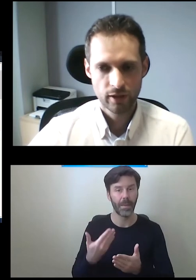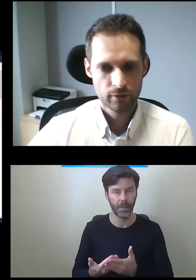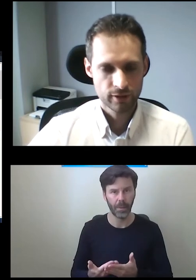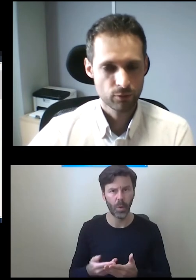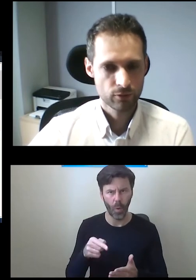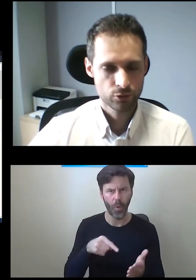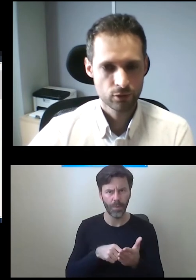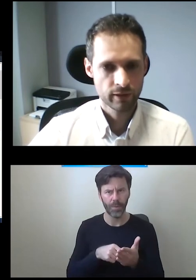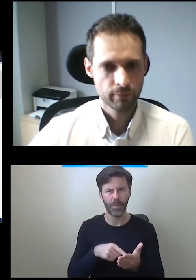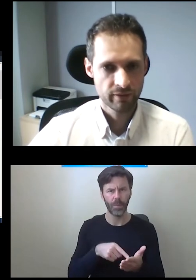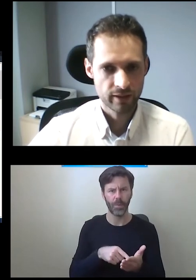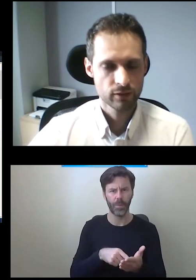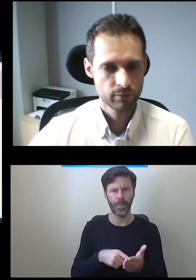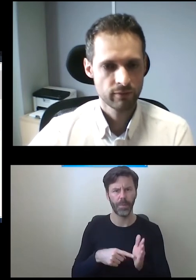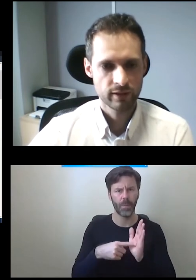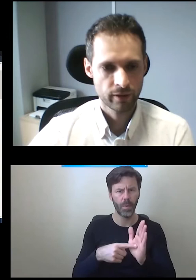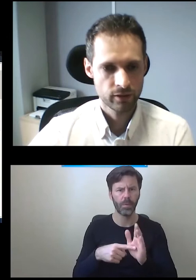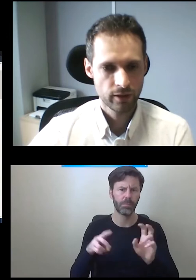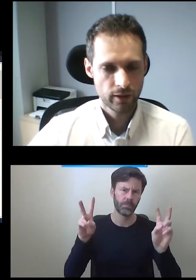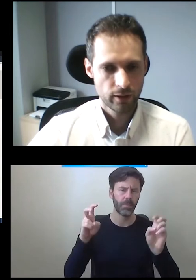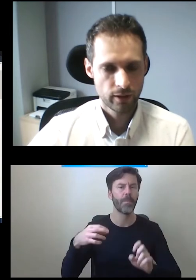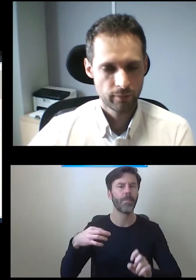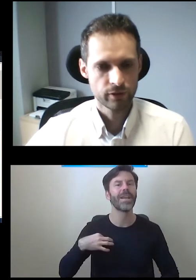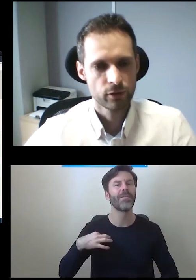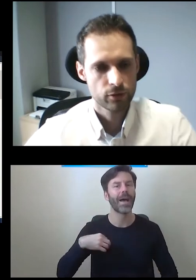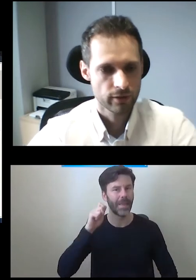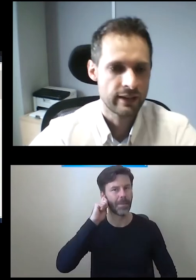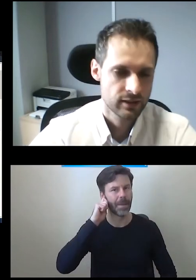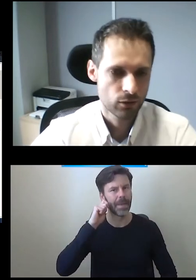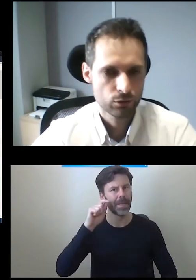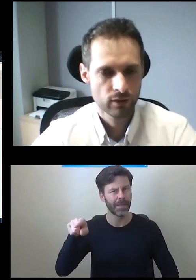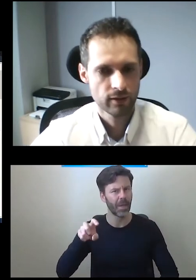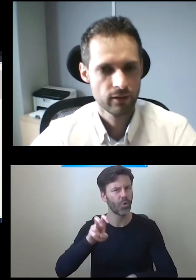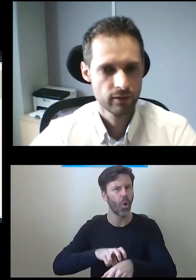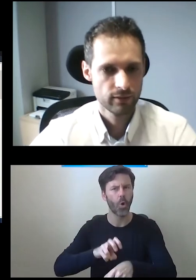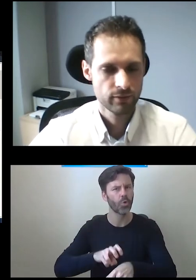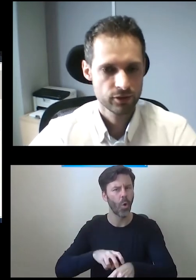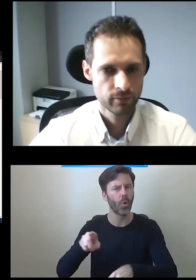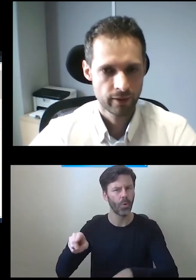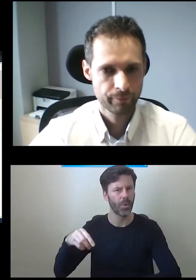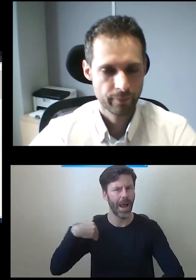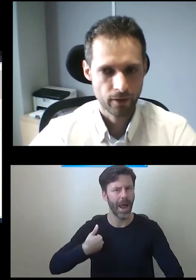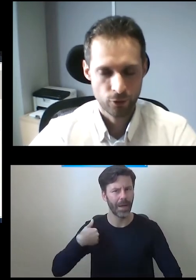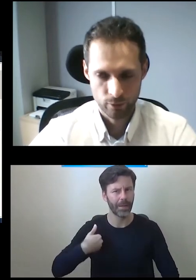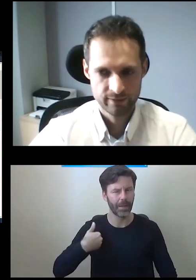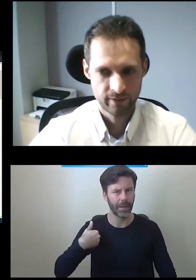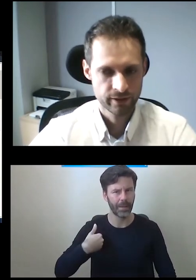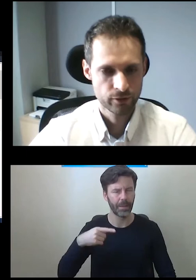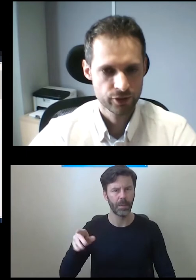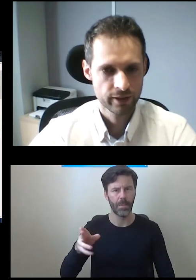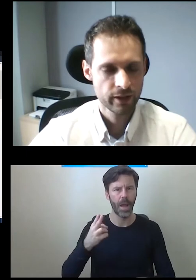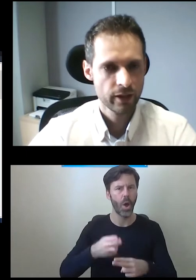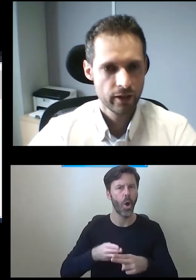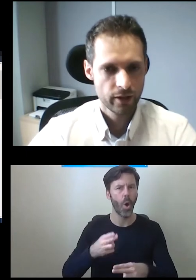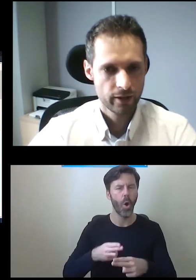to jest akurat użytkowanie prywatne, to jest prywatna pani doktor angielskiego, która właśnie miała chorobę sparynie